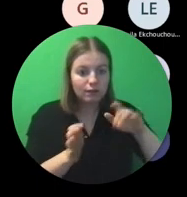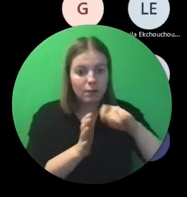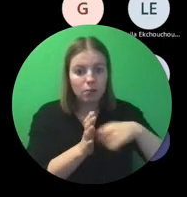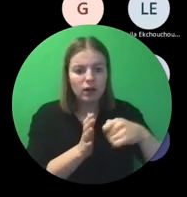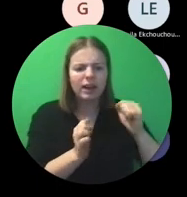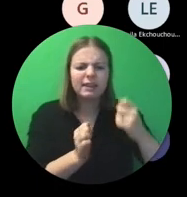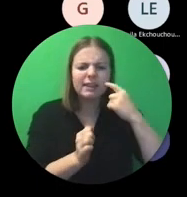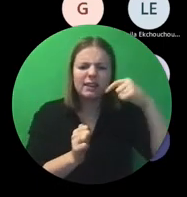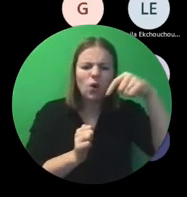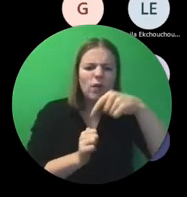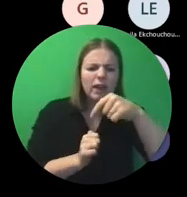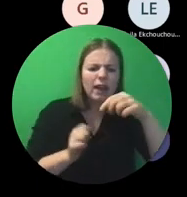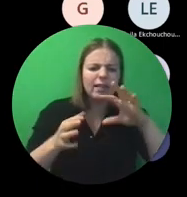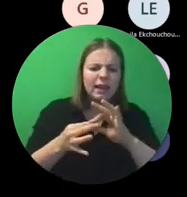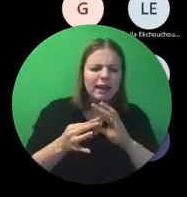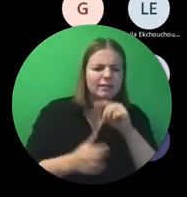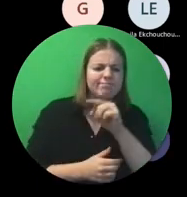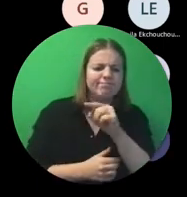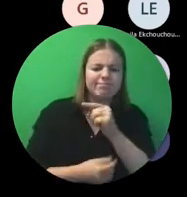link.